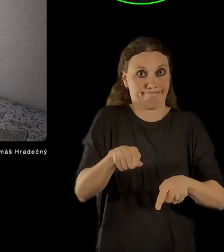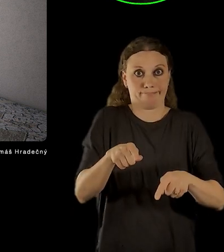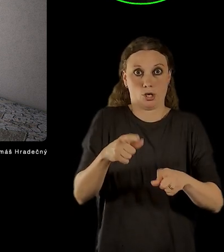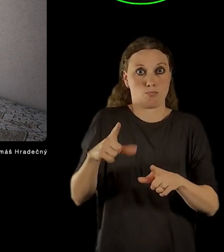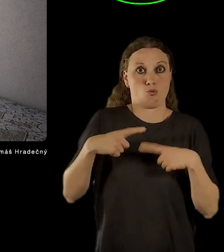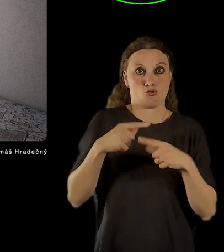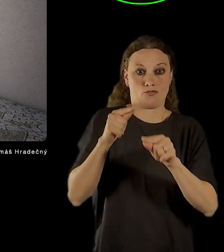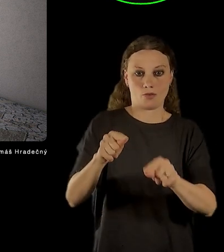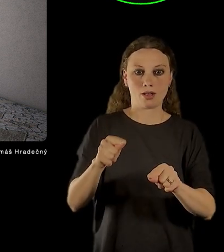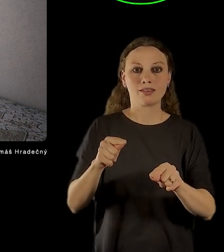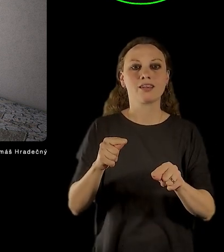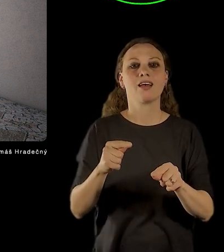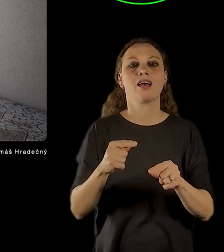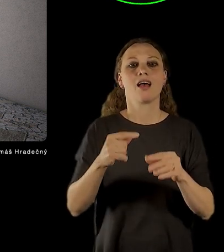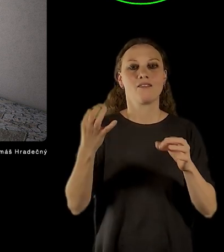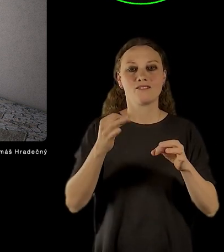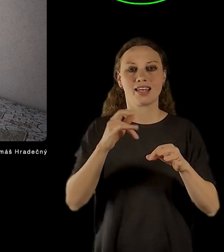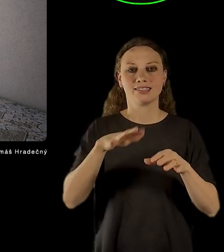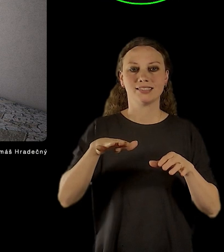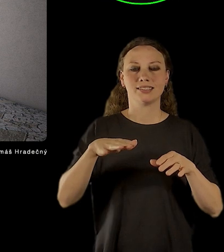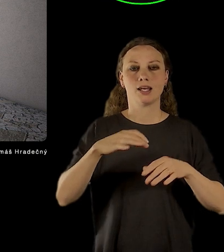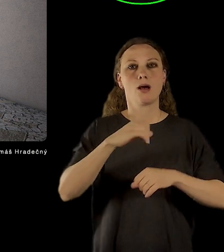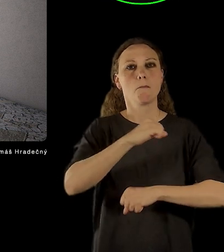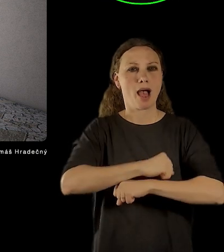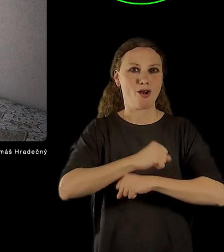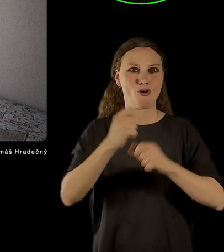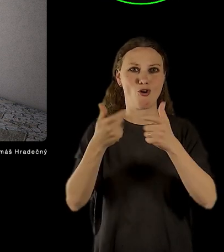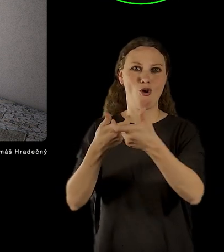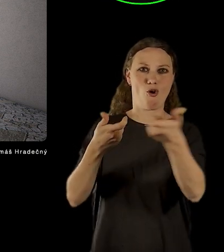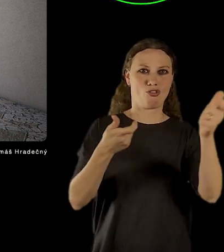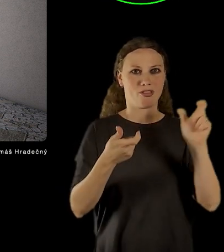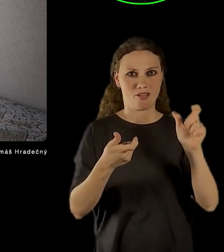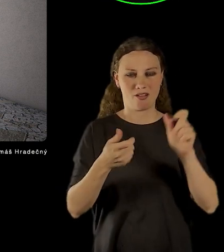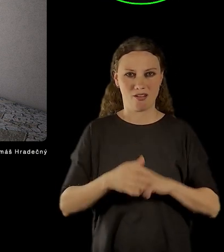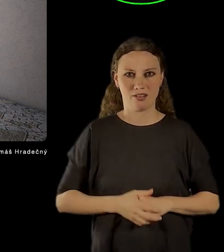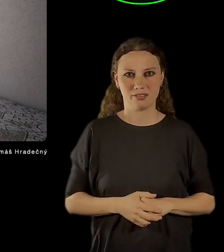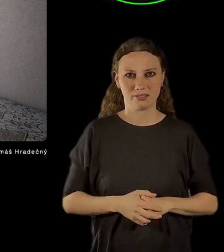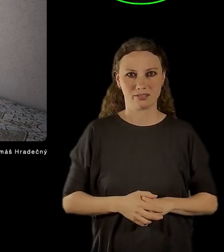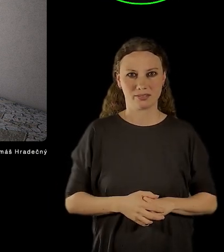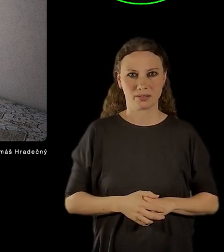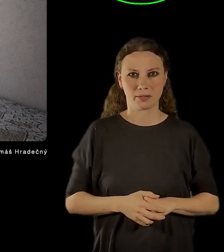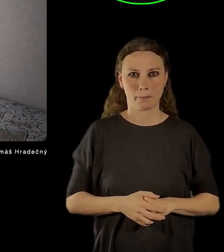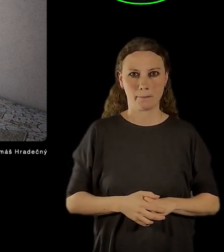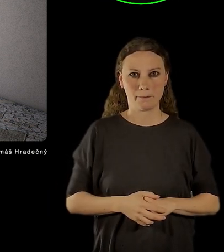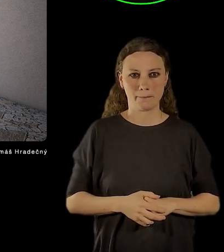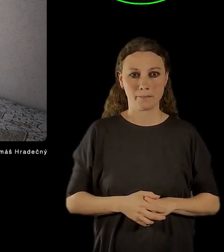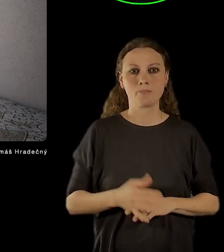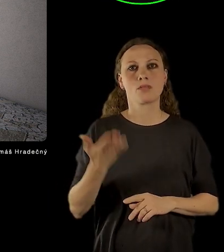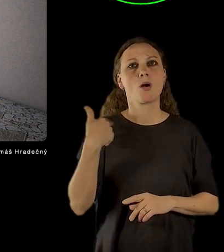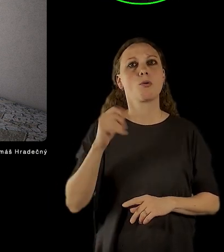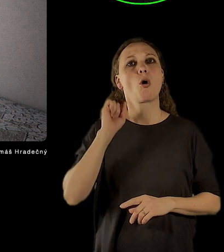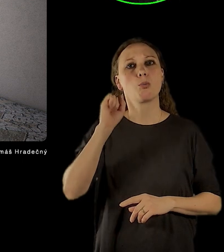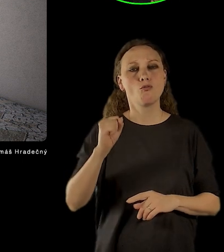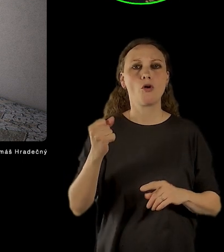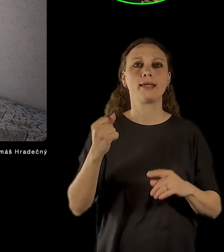Pavlač byla z původní, řekněme, jak renezanční, tak